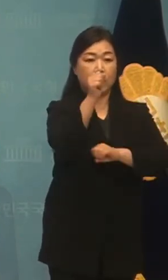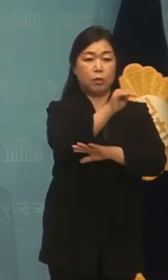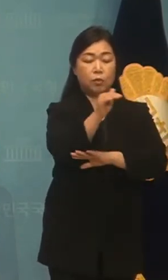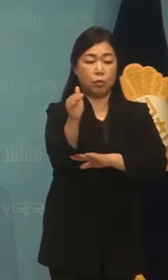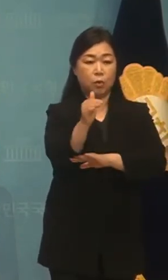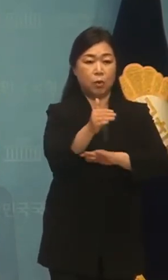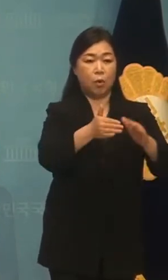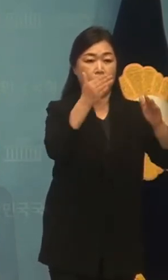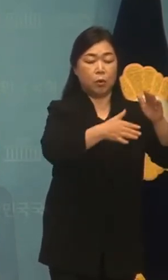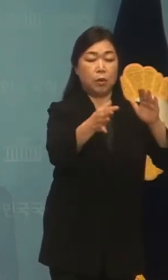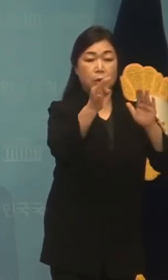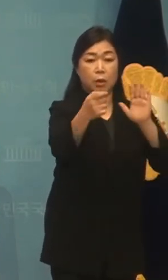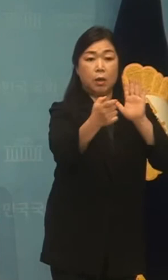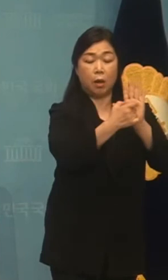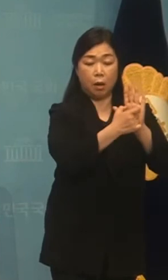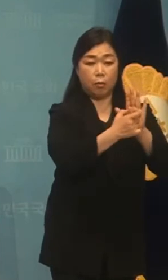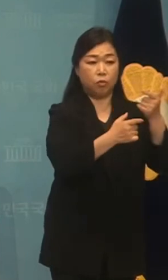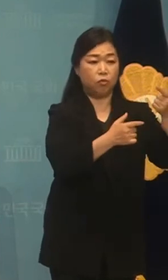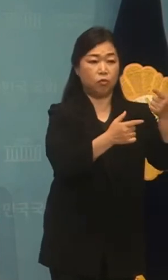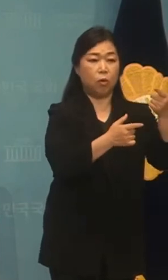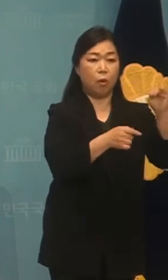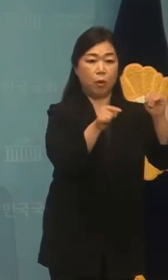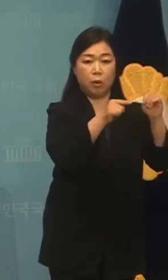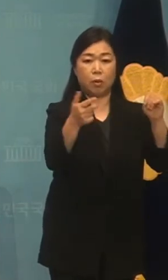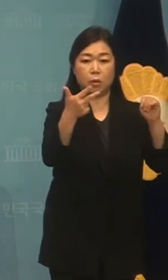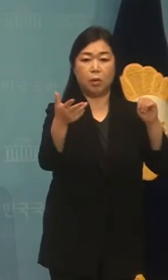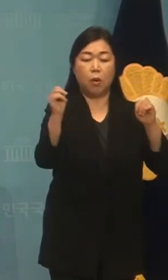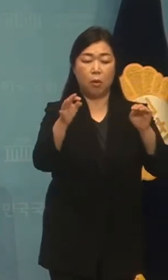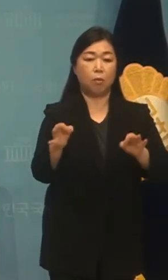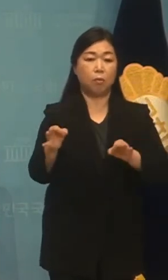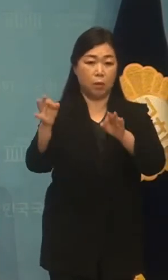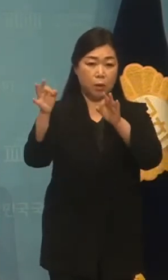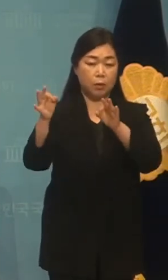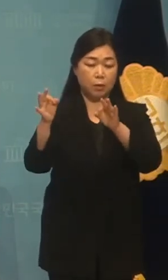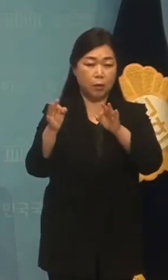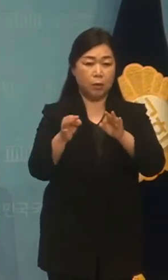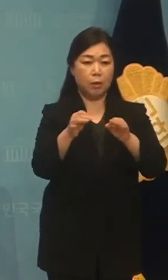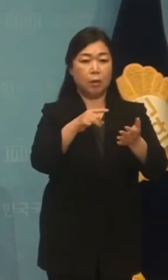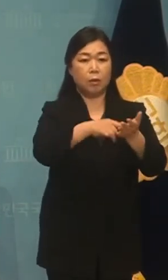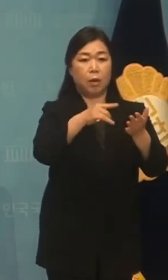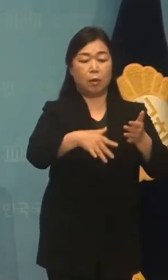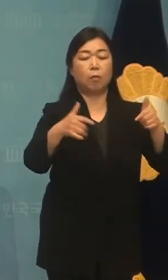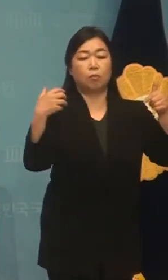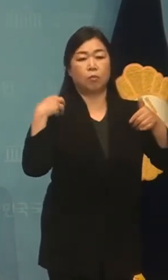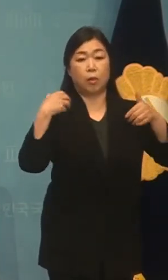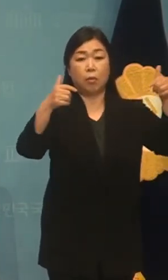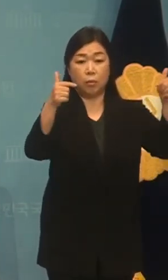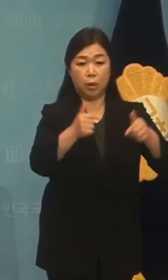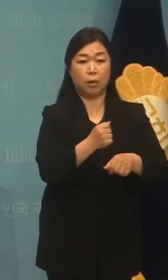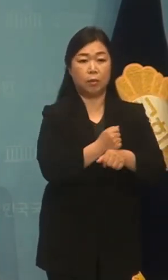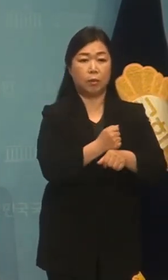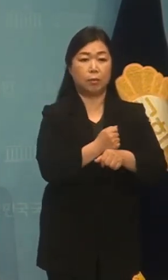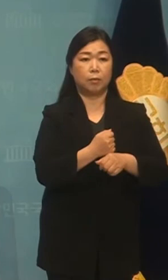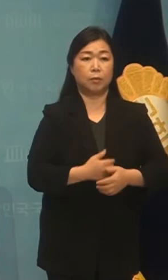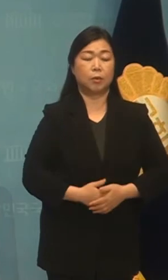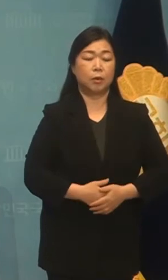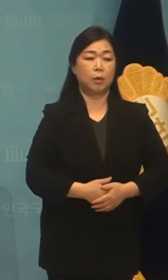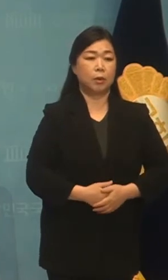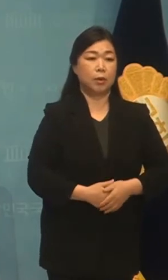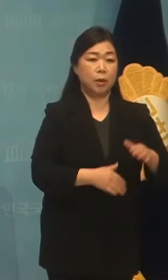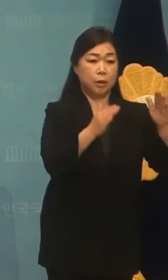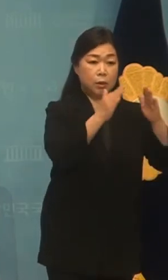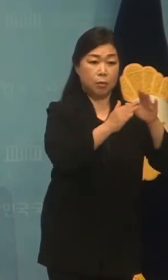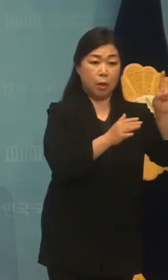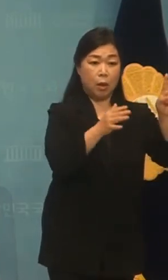합산 현 9억 원에서 7억 원으로 상향하여 종부세 적용 대상을 주여 세 부담을 원하였습니다. 또한 1세 내